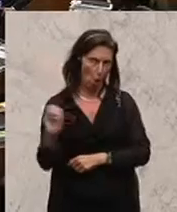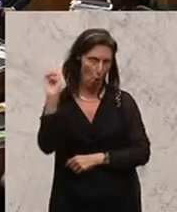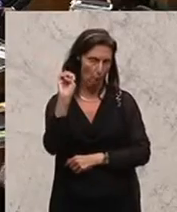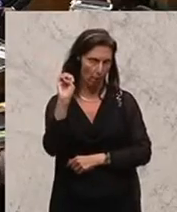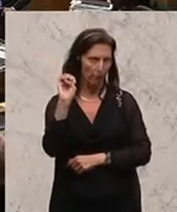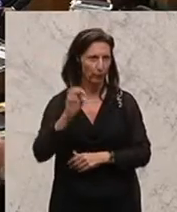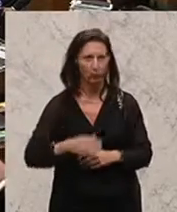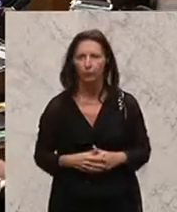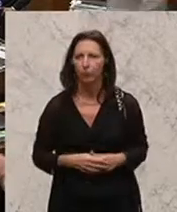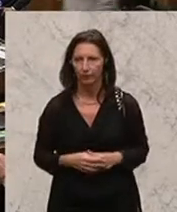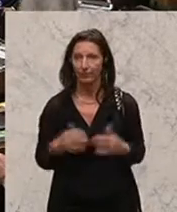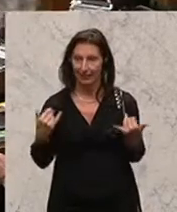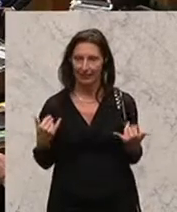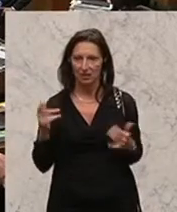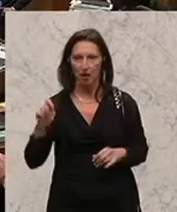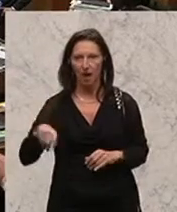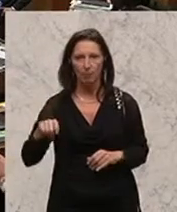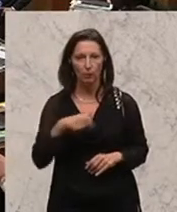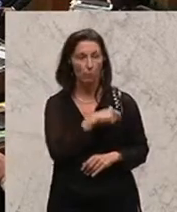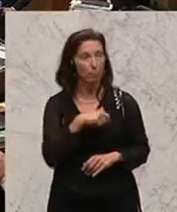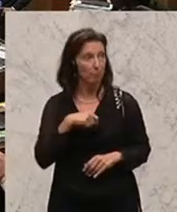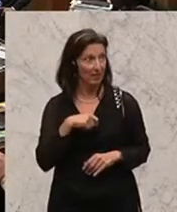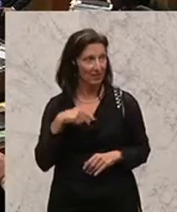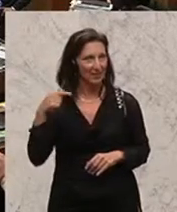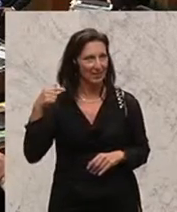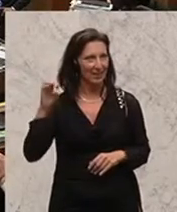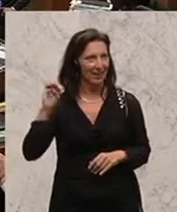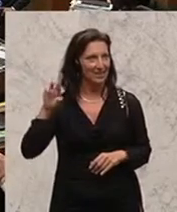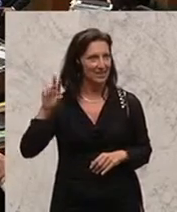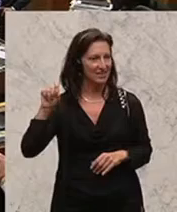Nächste Wortmeldung vom Herrn Abgeordneten Mag. Wolfgang Gerstl.